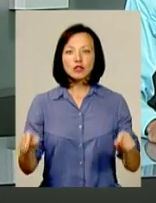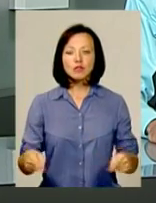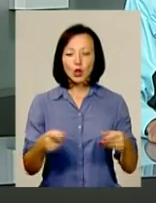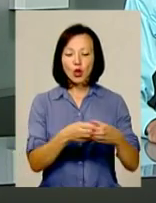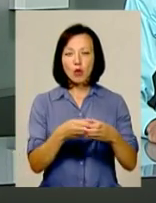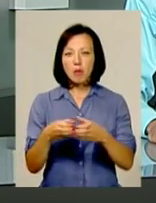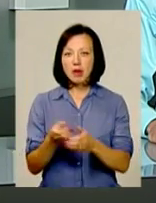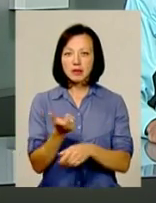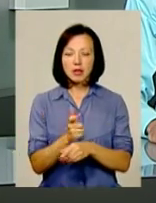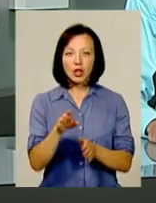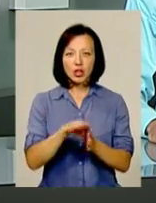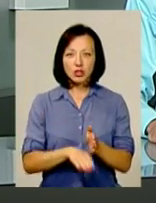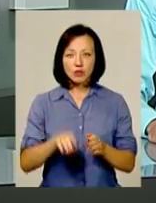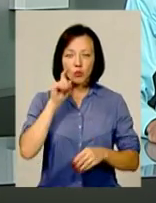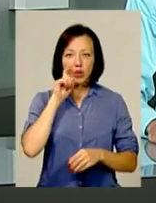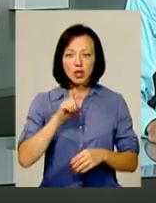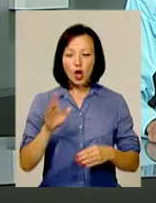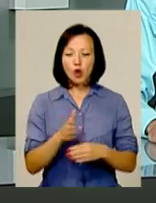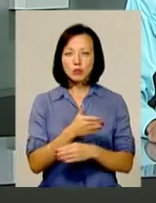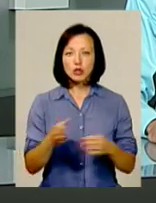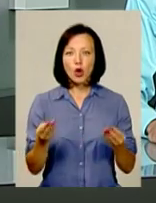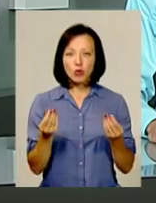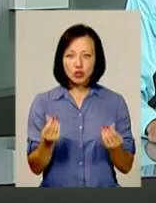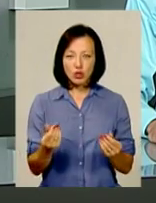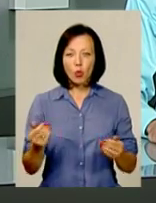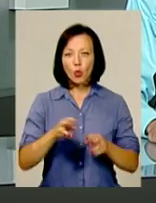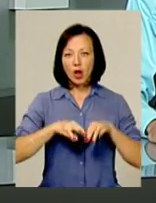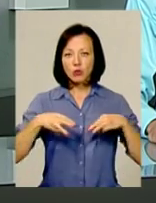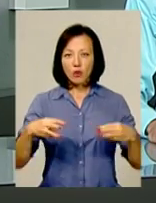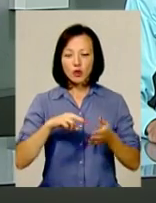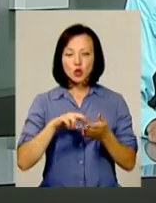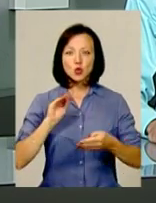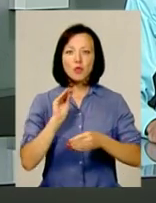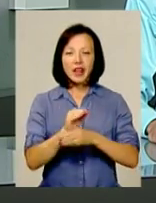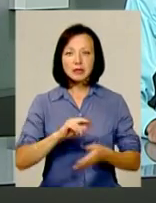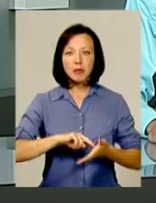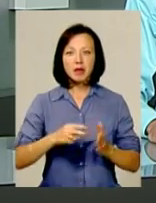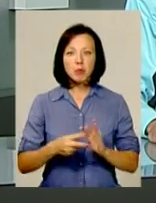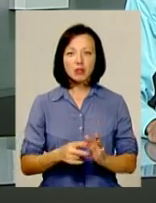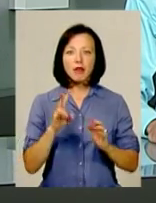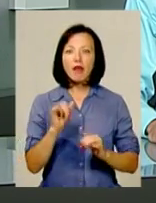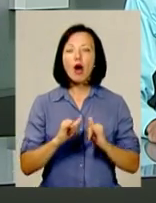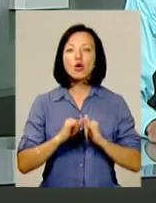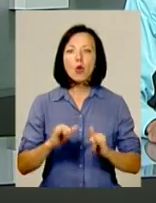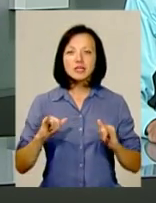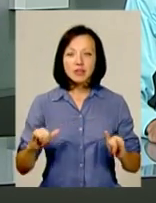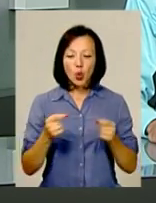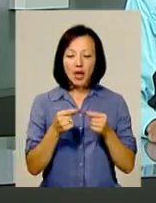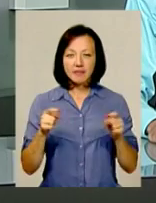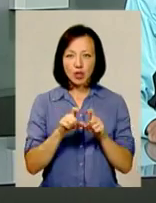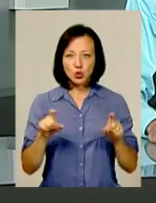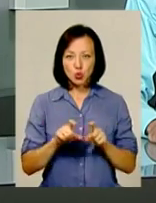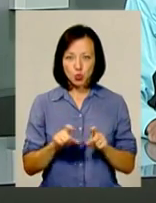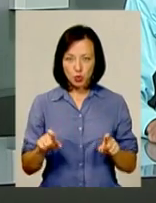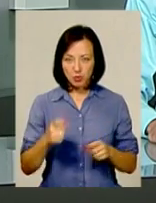Хмельниччини найгірше в державі розпоряджаються грошима урядової субвенції, передбаченої на розвиток інфраструктури. Про це повідомляє